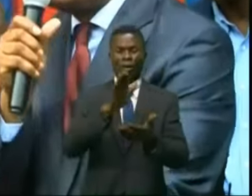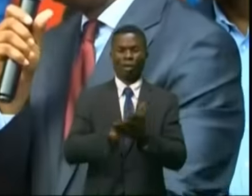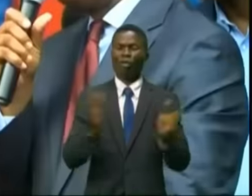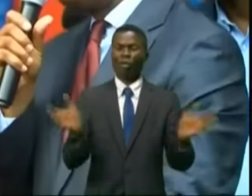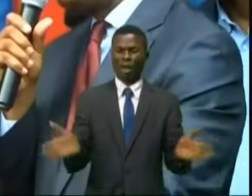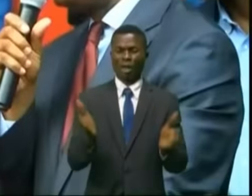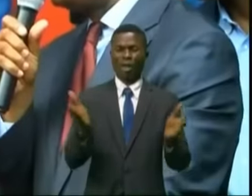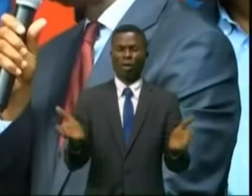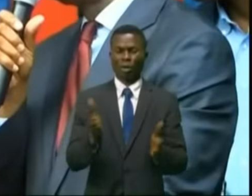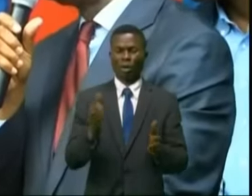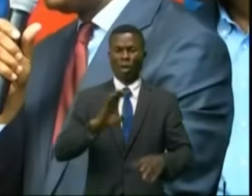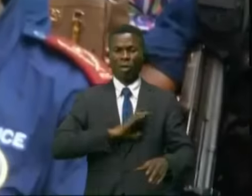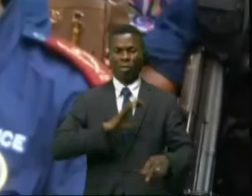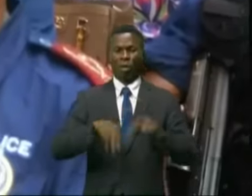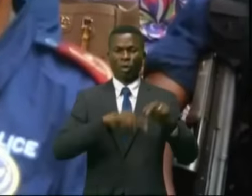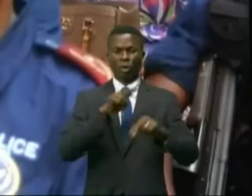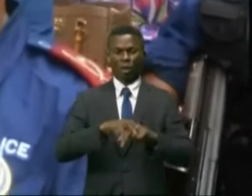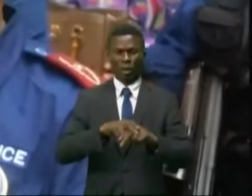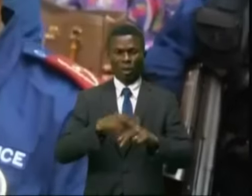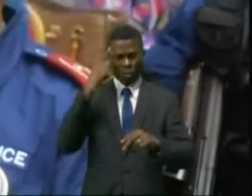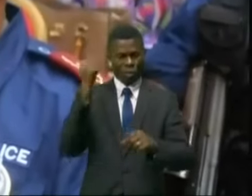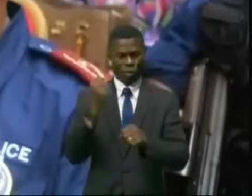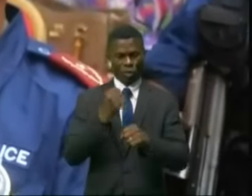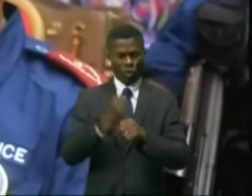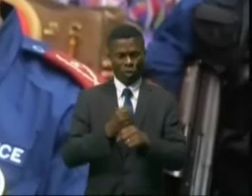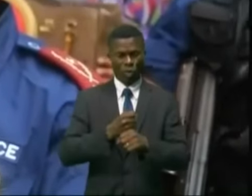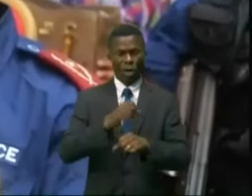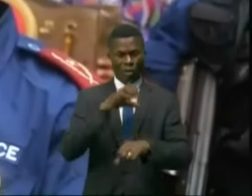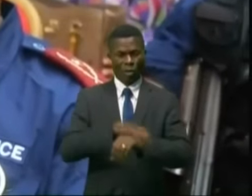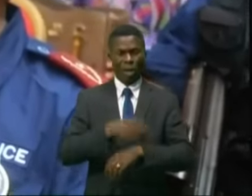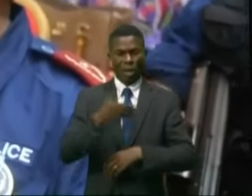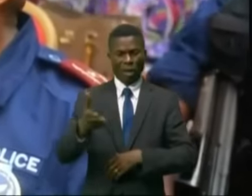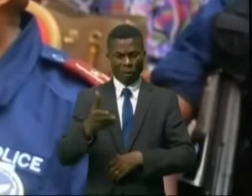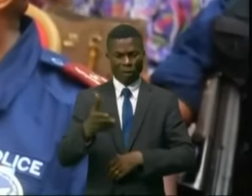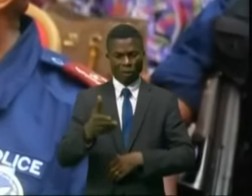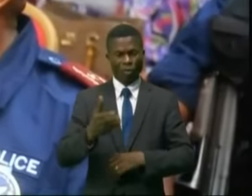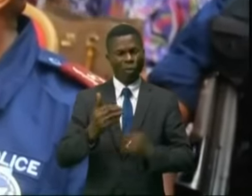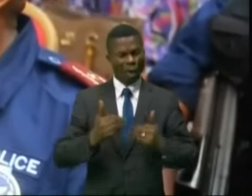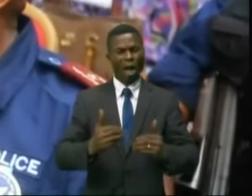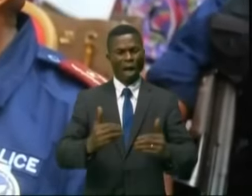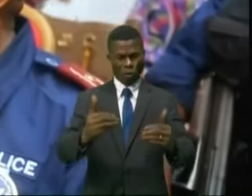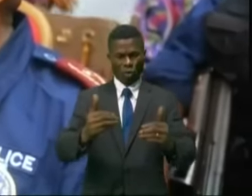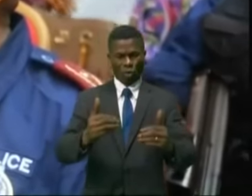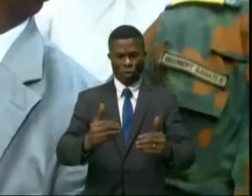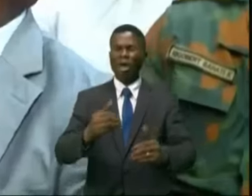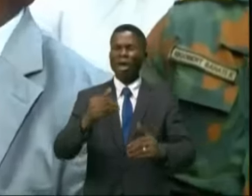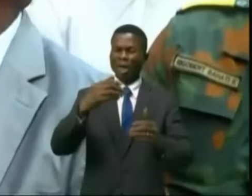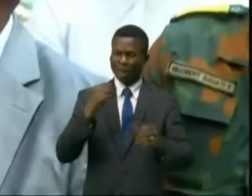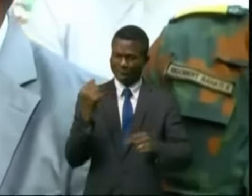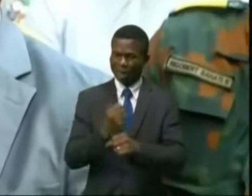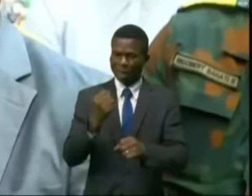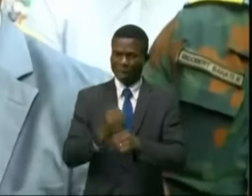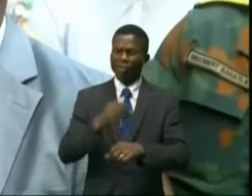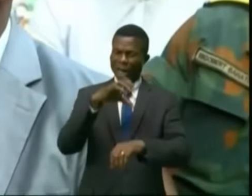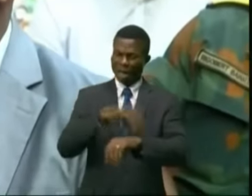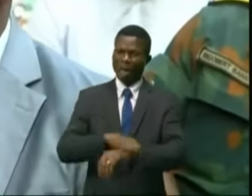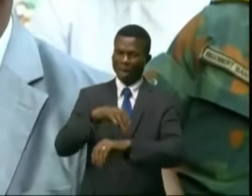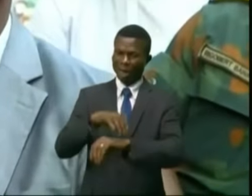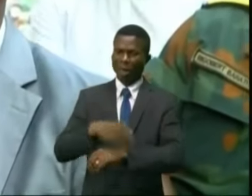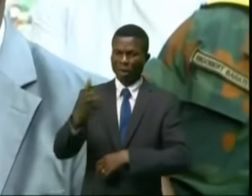encouragé la police pour le travail abattu et qu'elle continue d'abattre sur les terrains